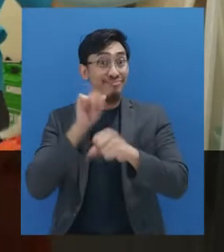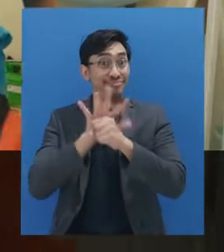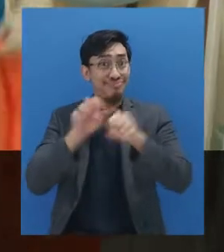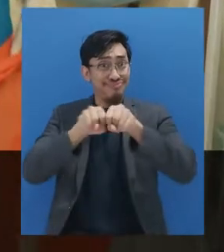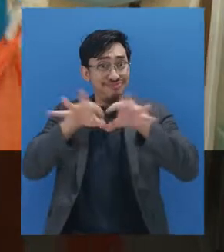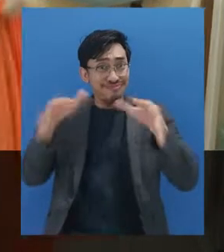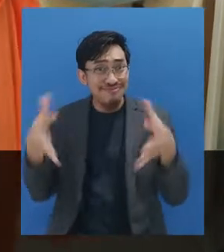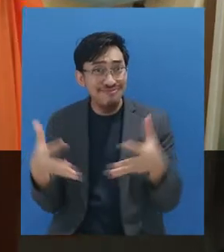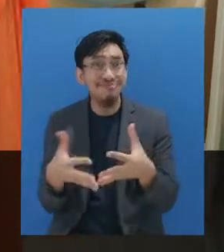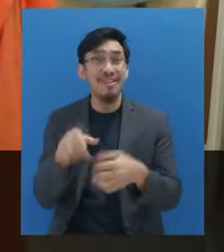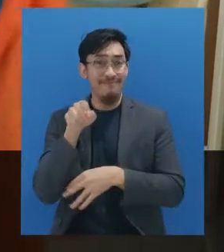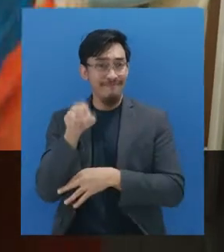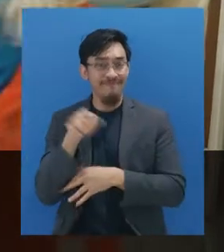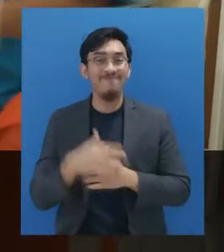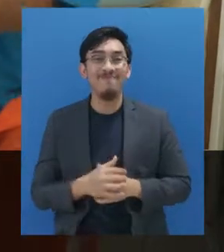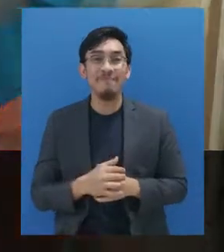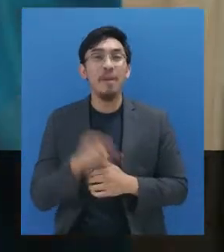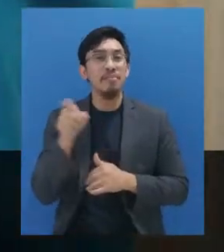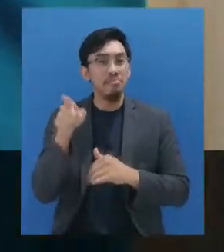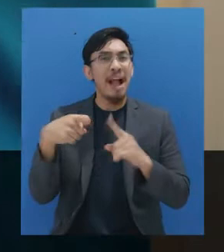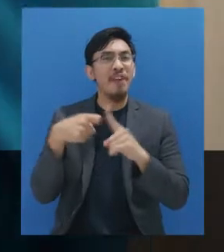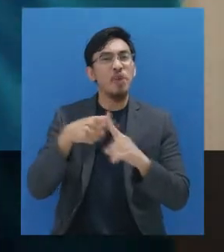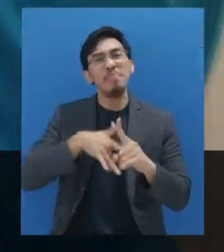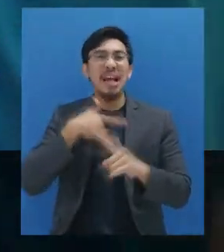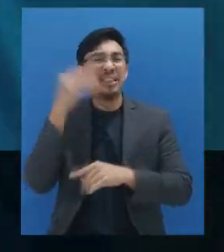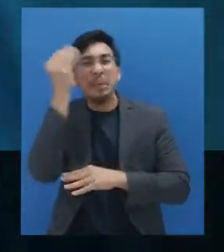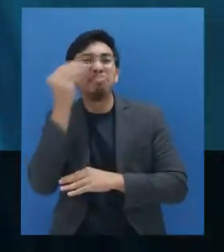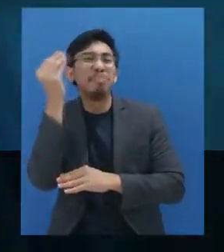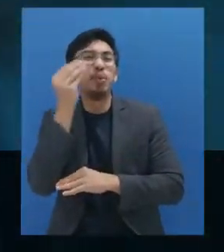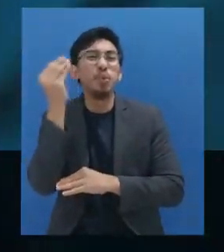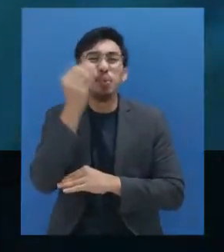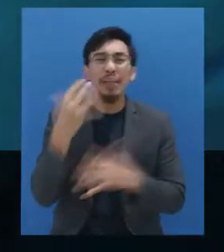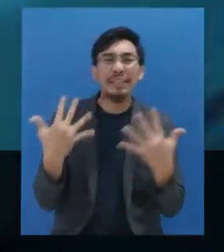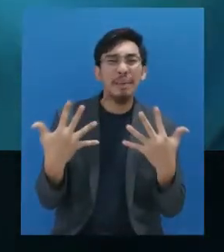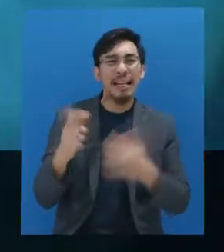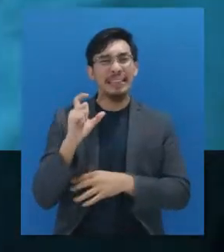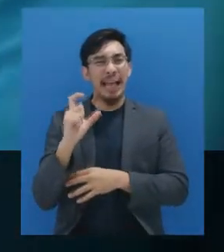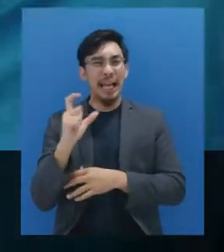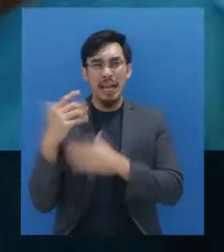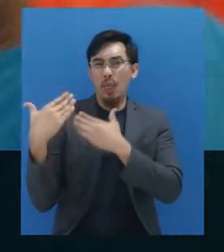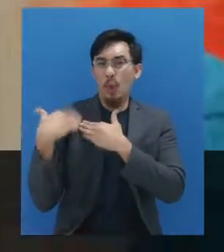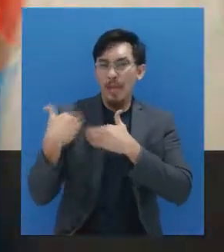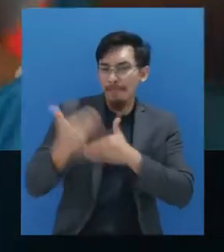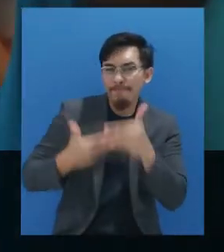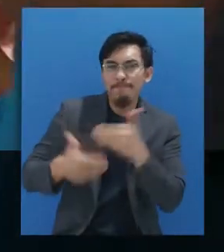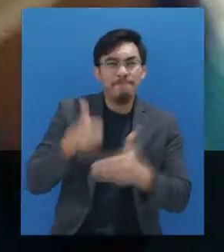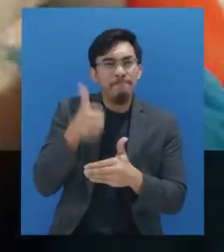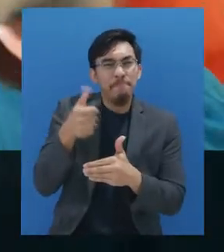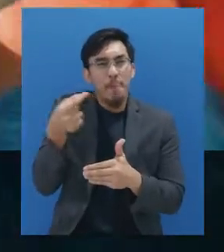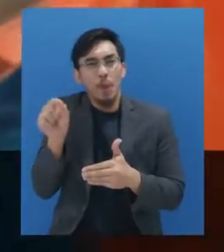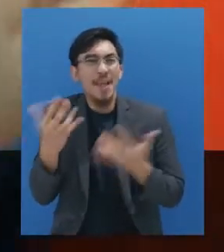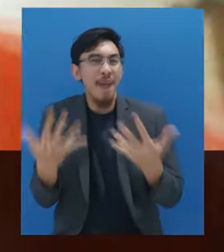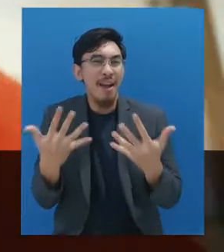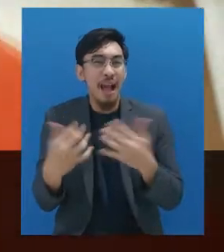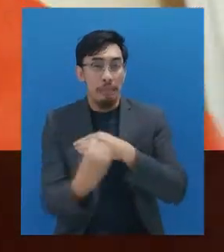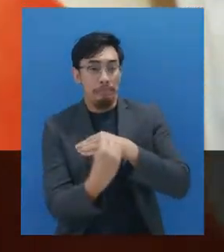sejak pandemi COVID-19 melanda. Hafidun sempat merasa bingung bagaimana melakukan tugasnya dengan baik dan benar